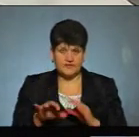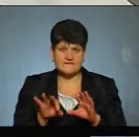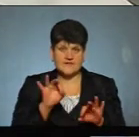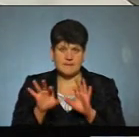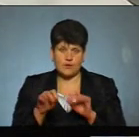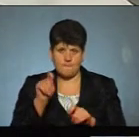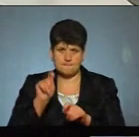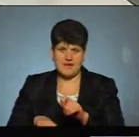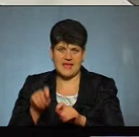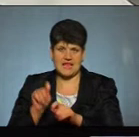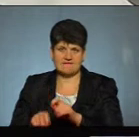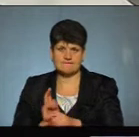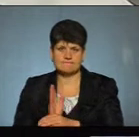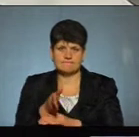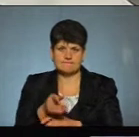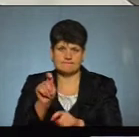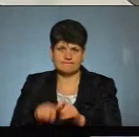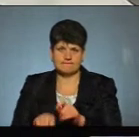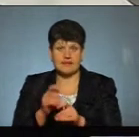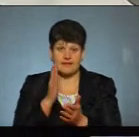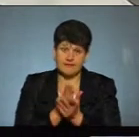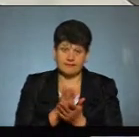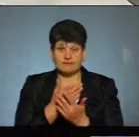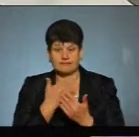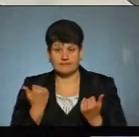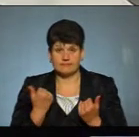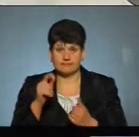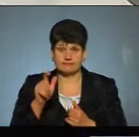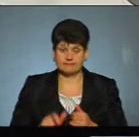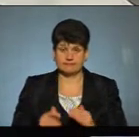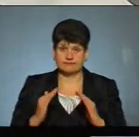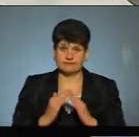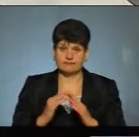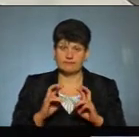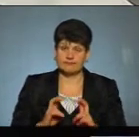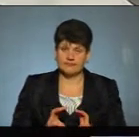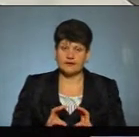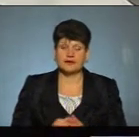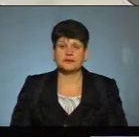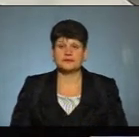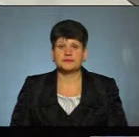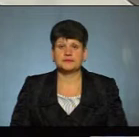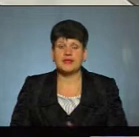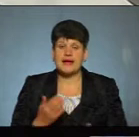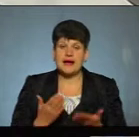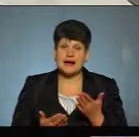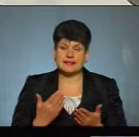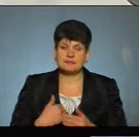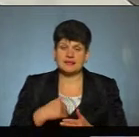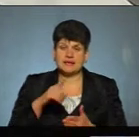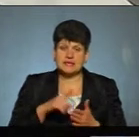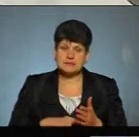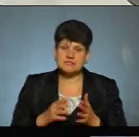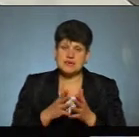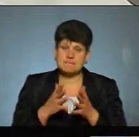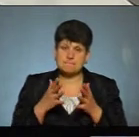перевіряємо, чи є наочно, тому що я розумію також, щоб мінімізувати контакти. Але ми надіємося більше